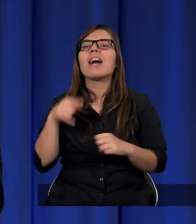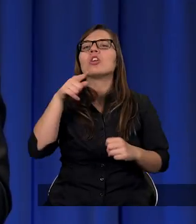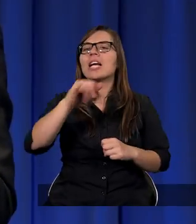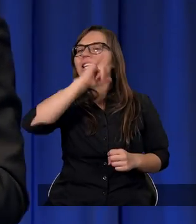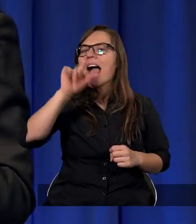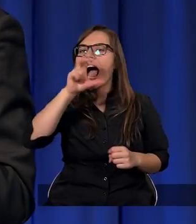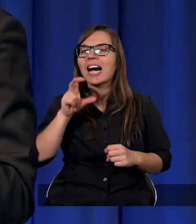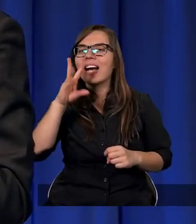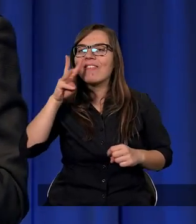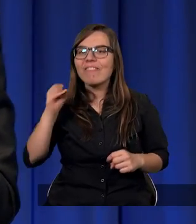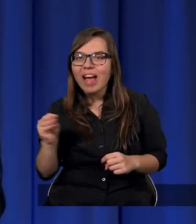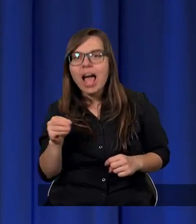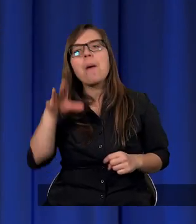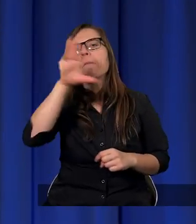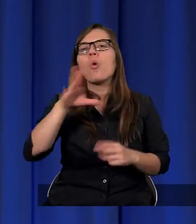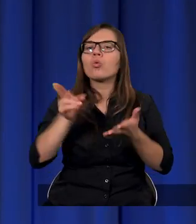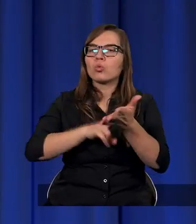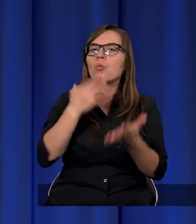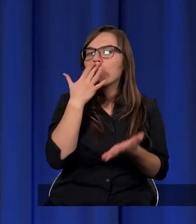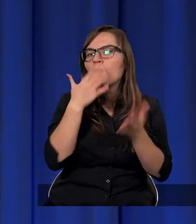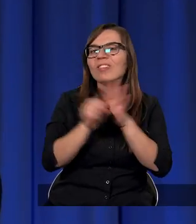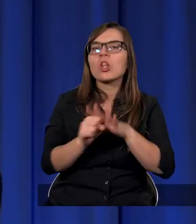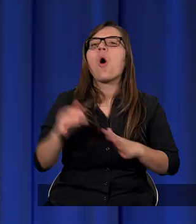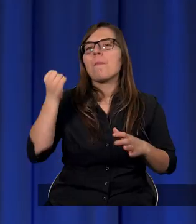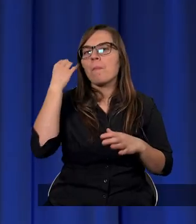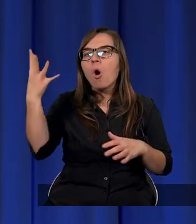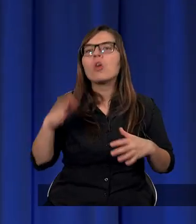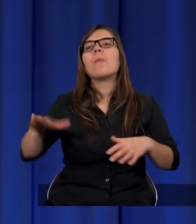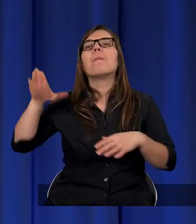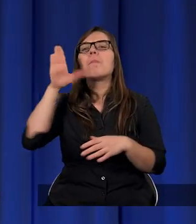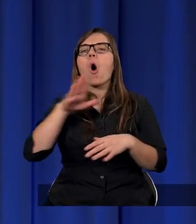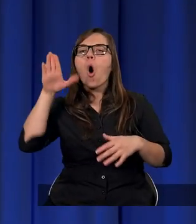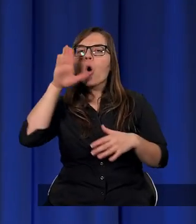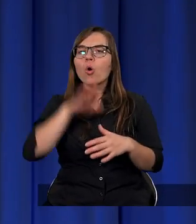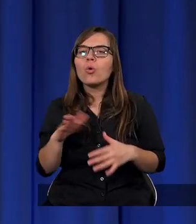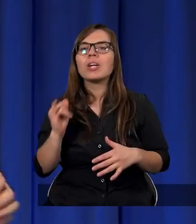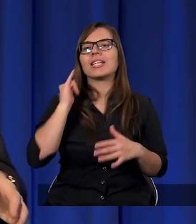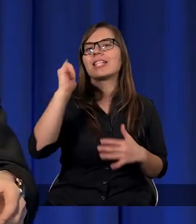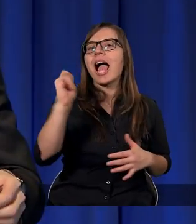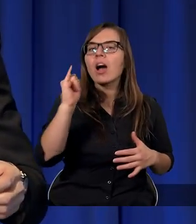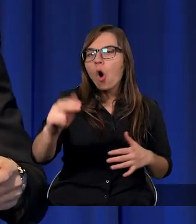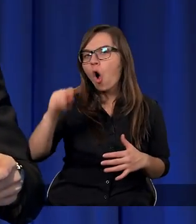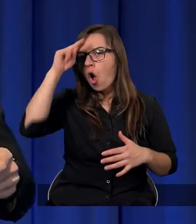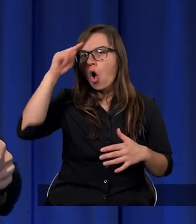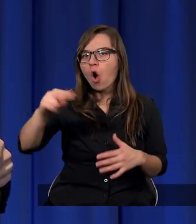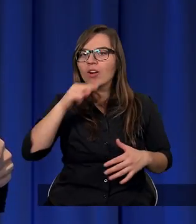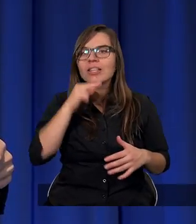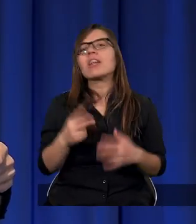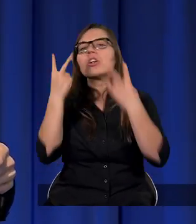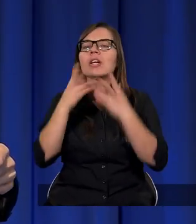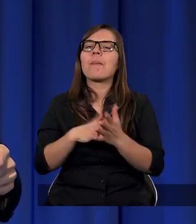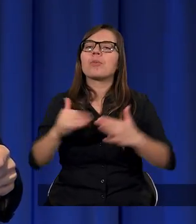ten Bóg, który mówi do Mojżesza, jest nazwany Bogiem Jego Ojców. Czytamy na przykład